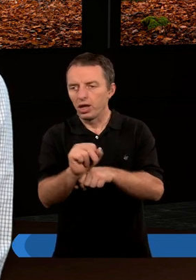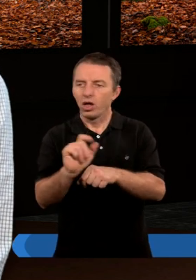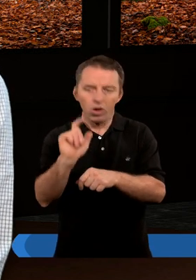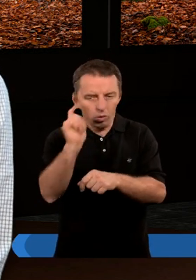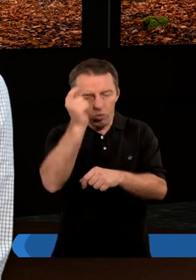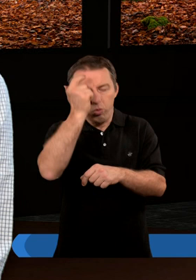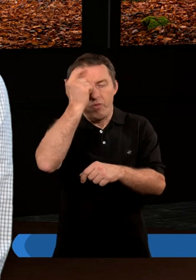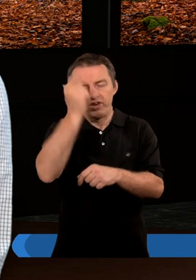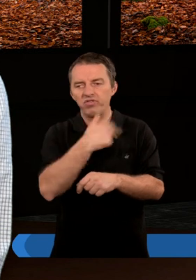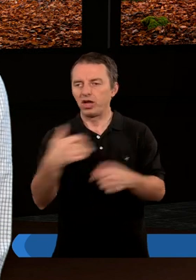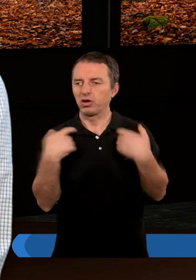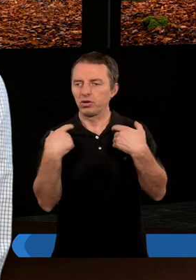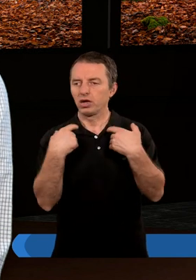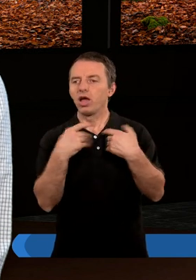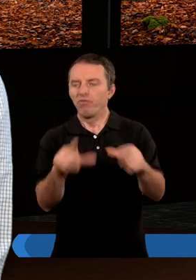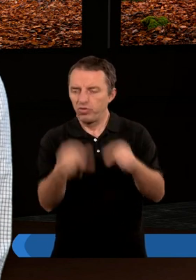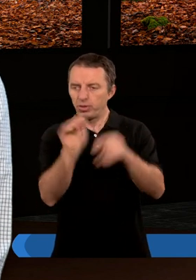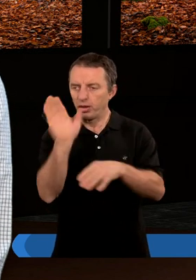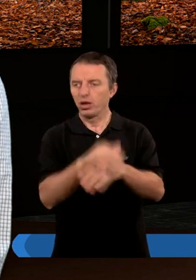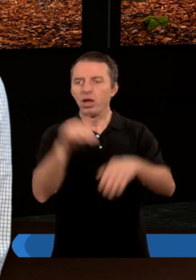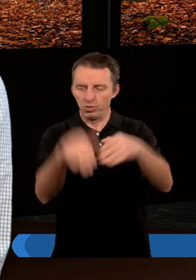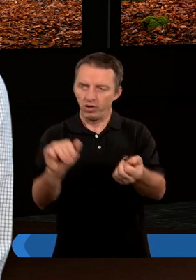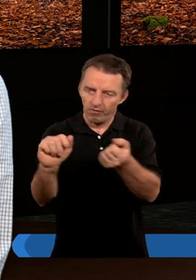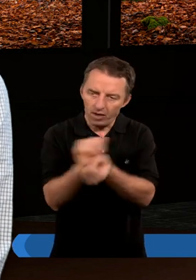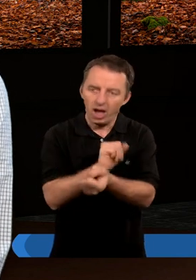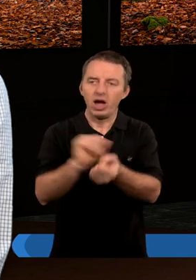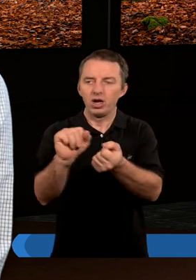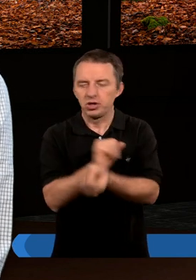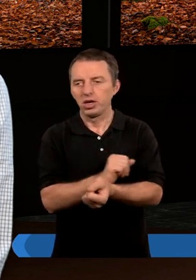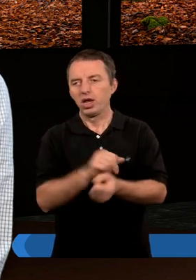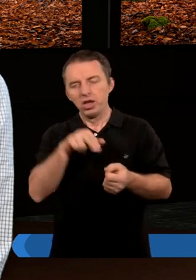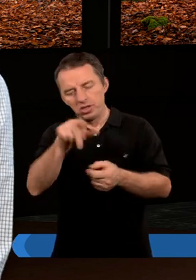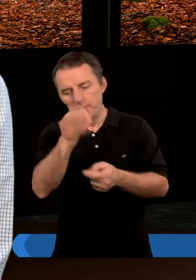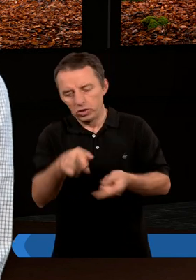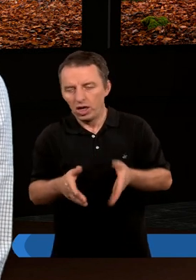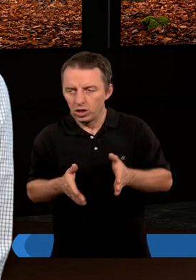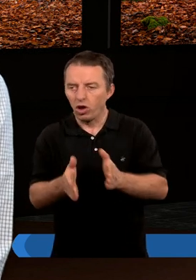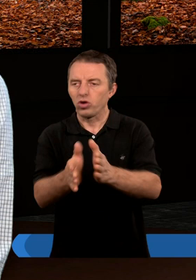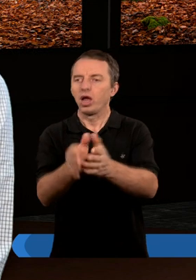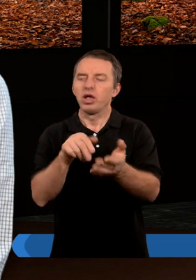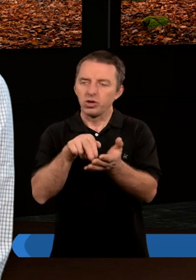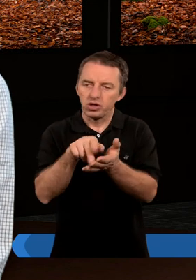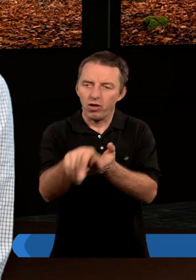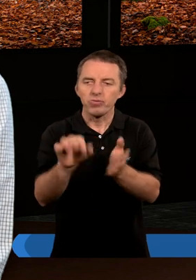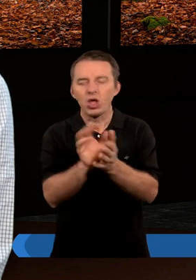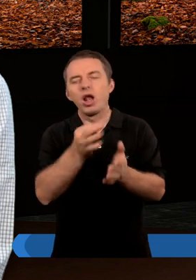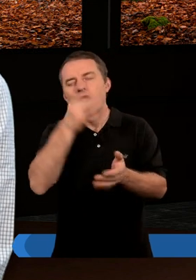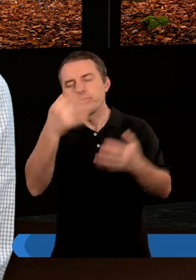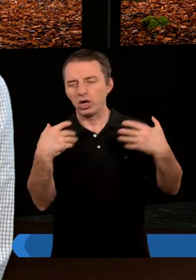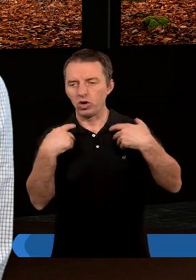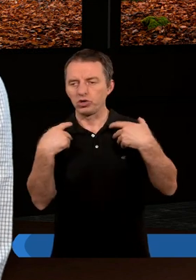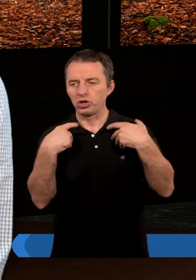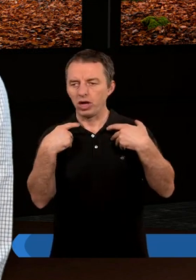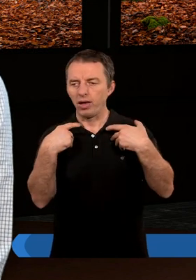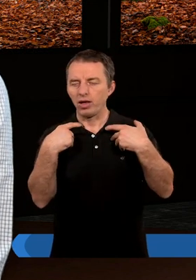głównym w naszym życiu. Wybieramy Boga, możemy walczyć, idziemy po tę drogę, idziemy do lepszego